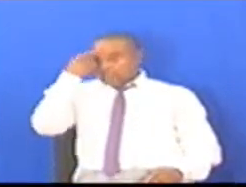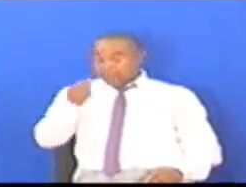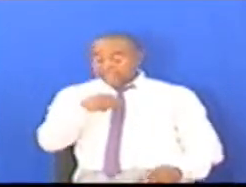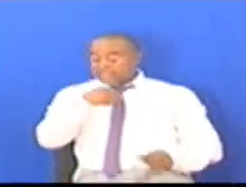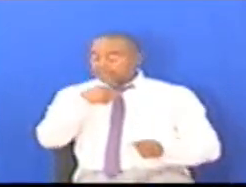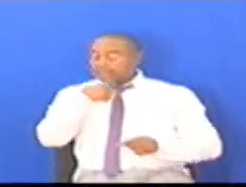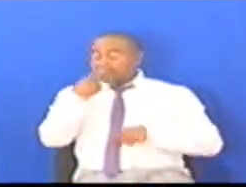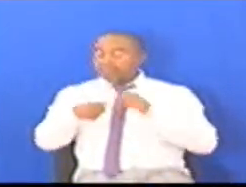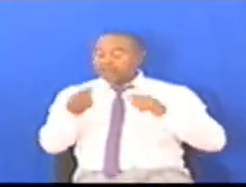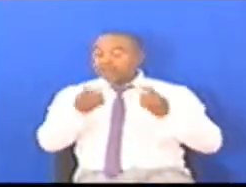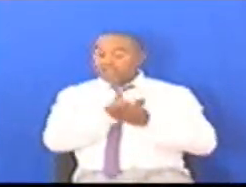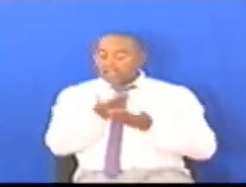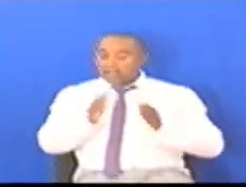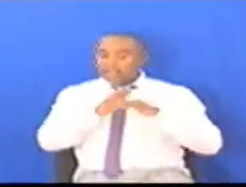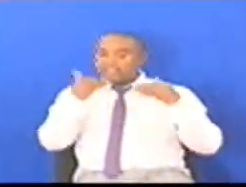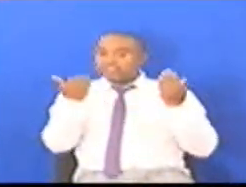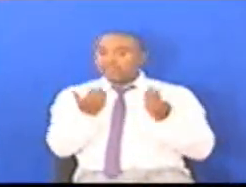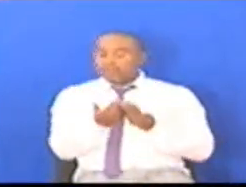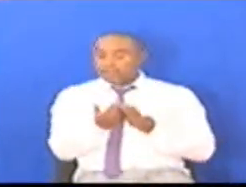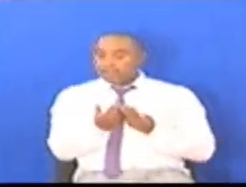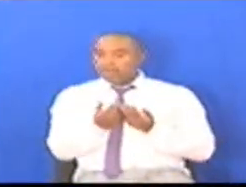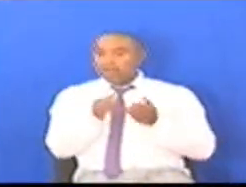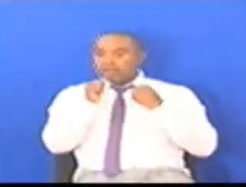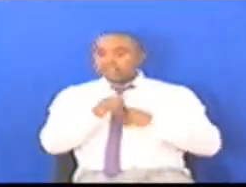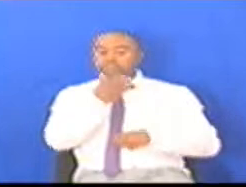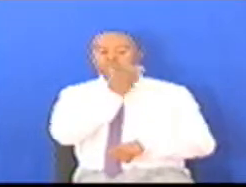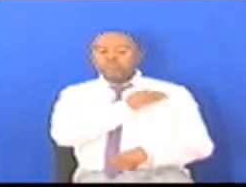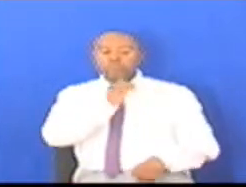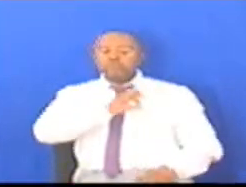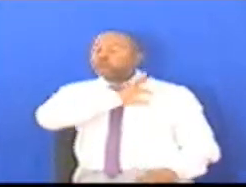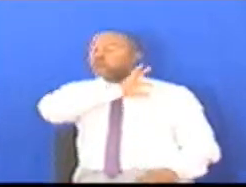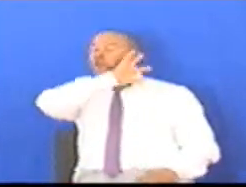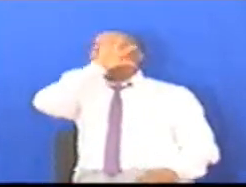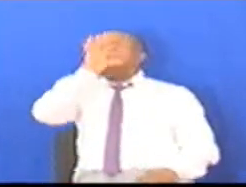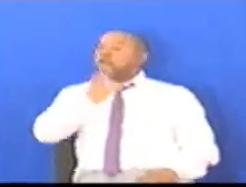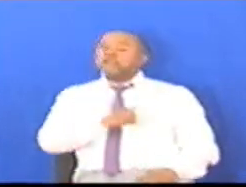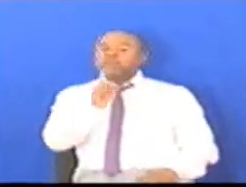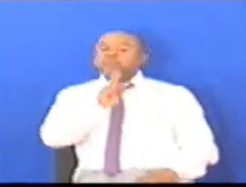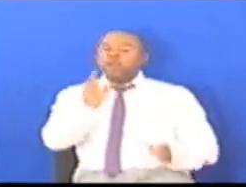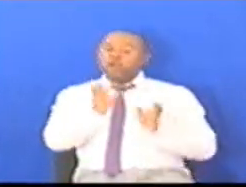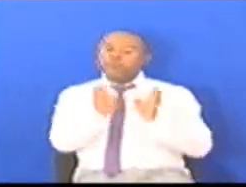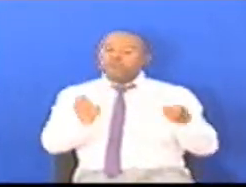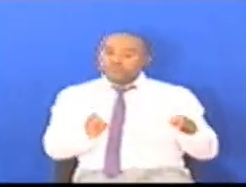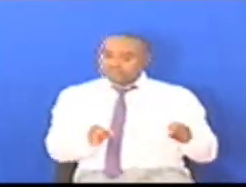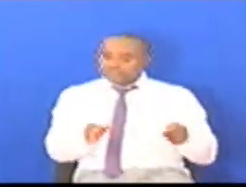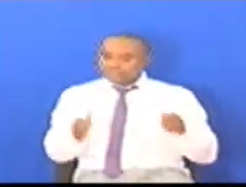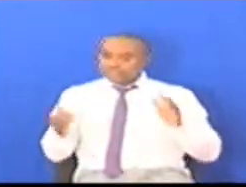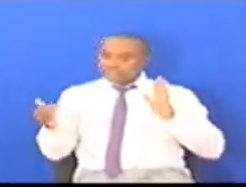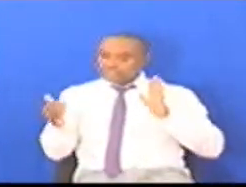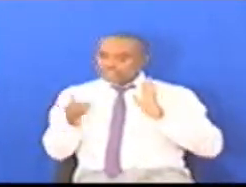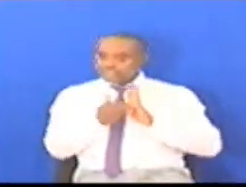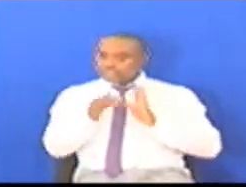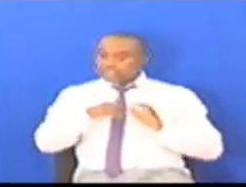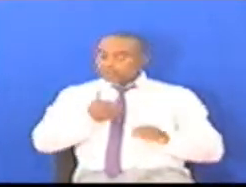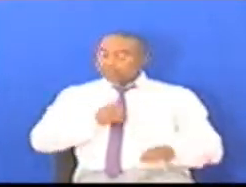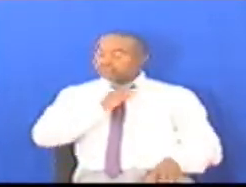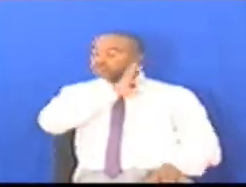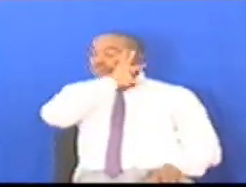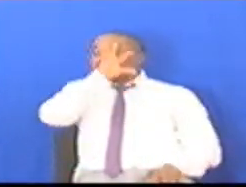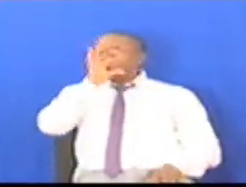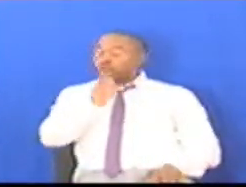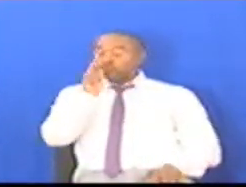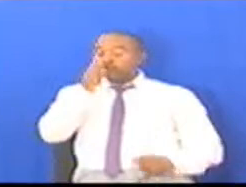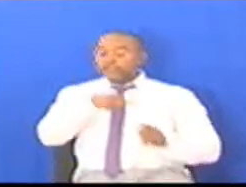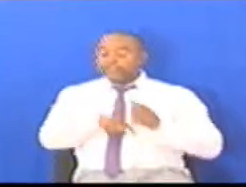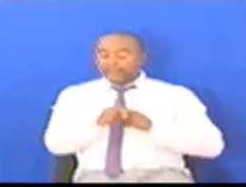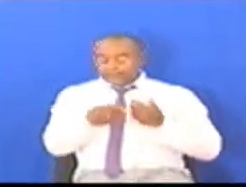hayana chama Ambayo ya takia ya udumia watu wote Bila ubaguzi wa ina yote Kwa kuwa sheria inarusu Sote tuwe kundani ya bunge hili